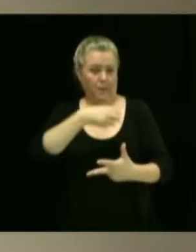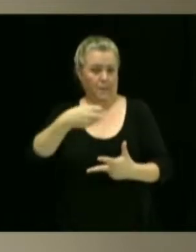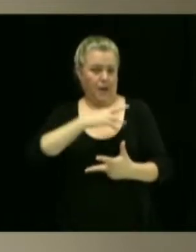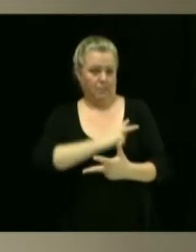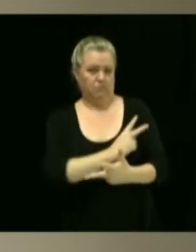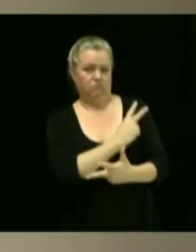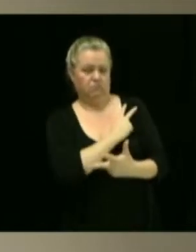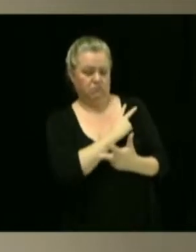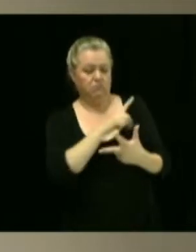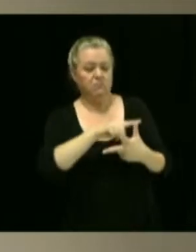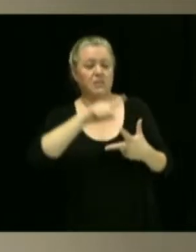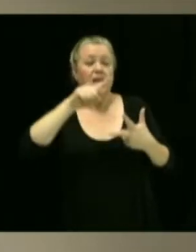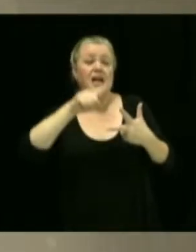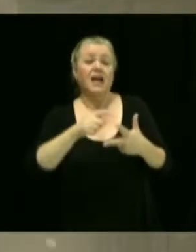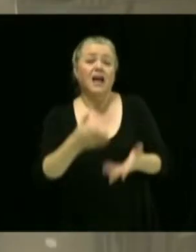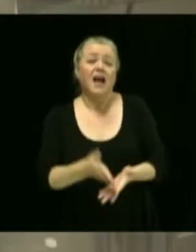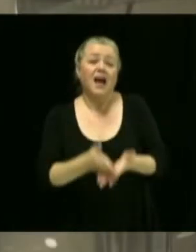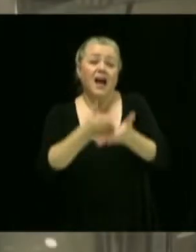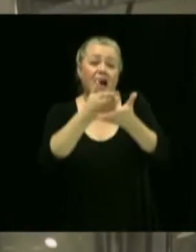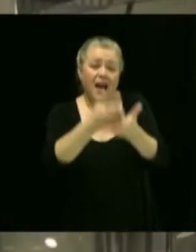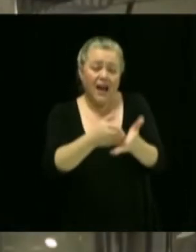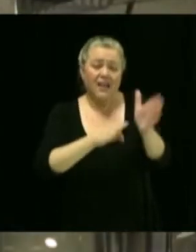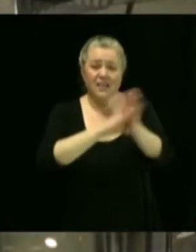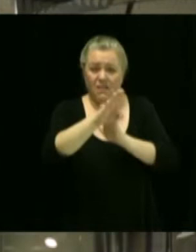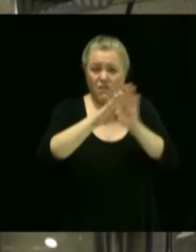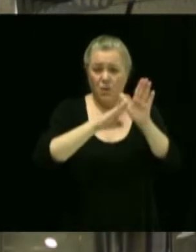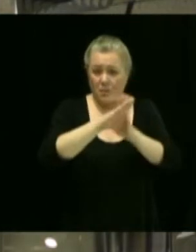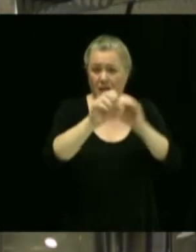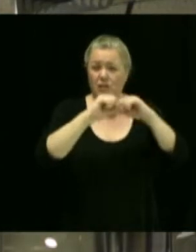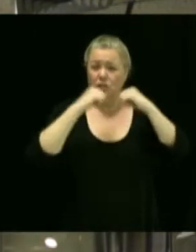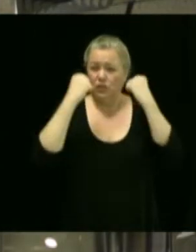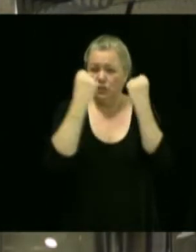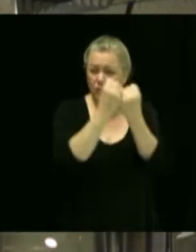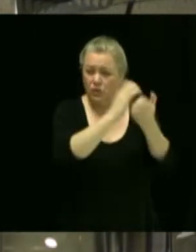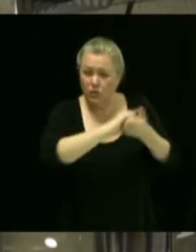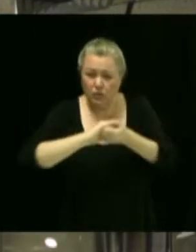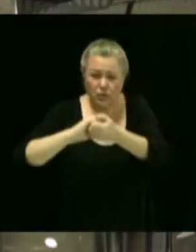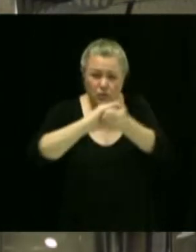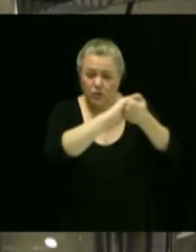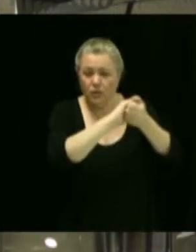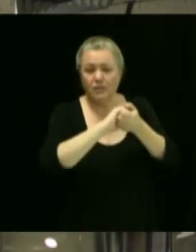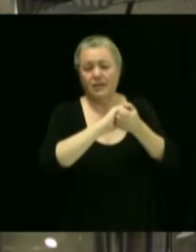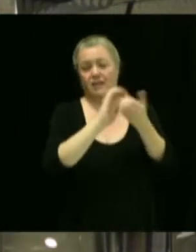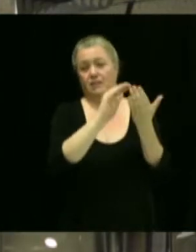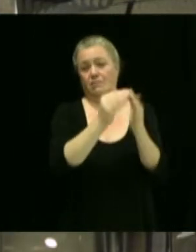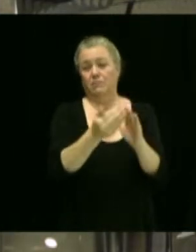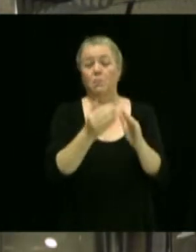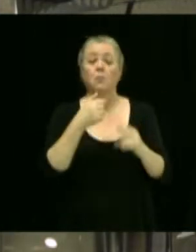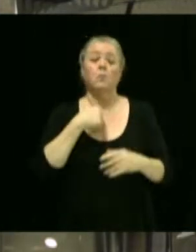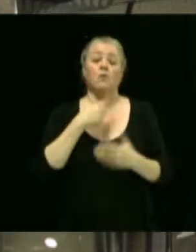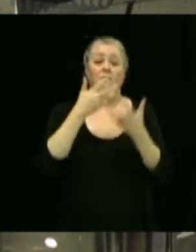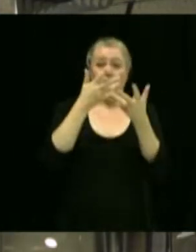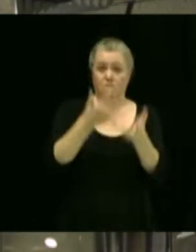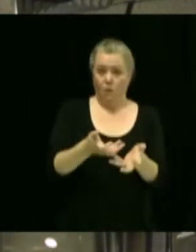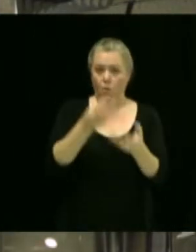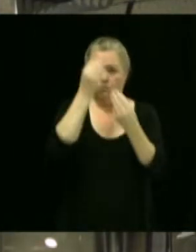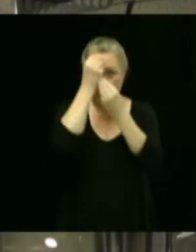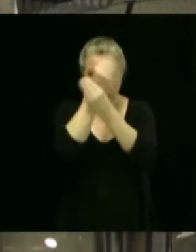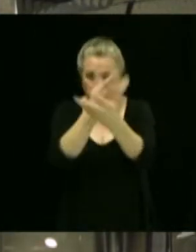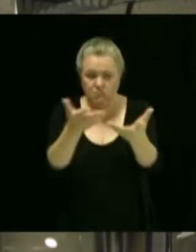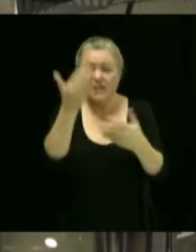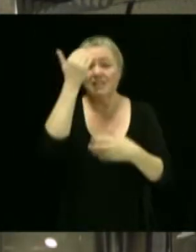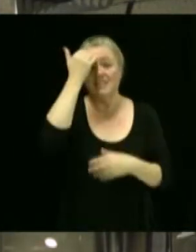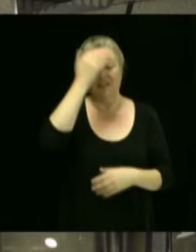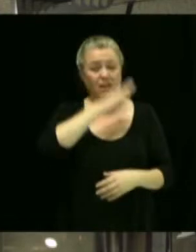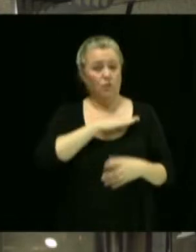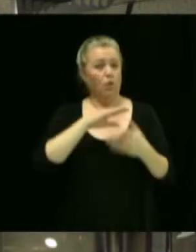d'aide et de développement d'un réseau de solidarité communautaire. À cet effet, je tiens à rappeler l'existence de plusieurs organismes tels que la Féase